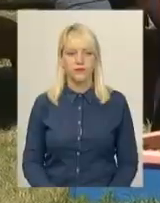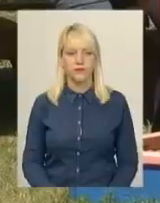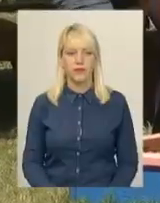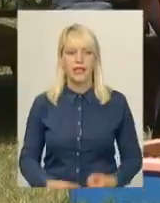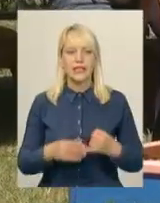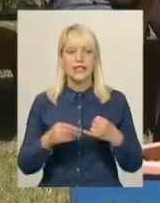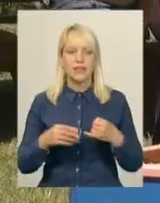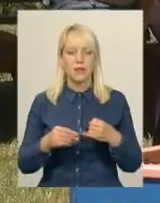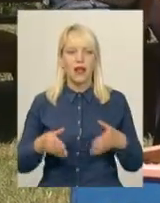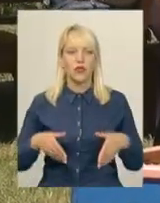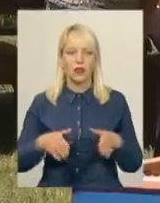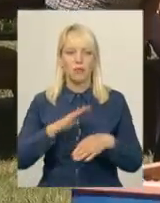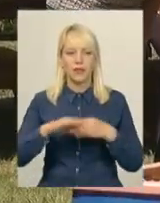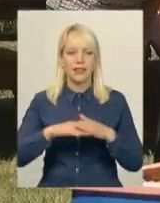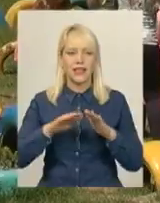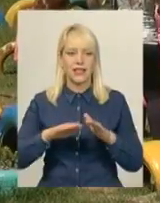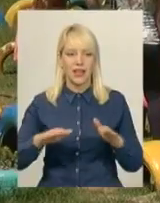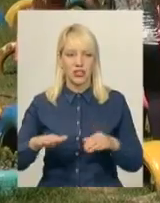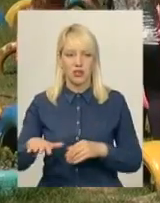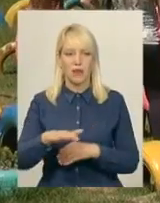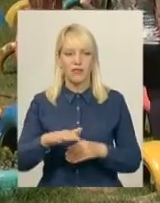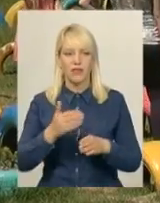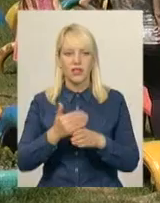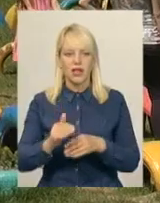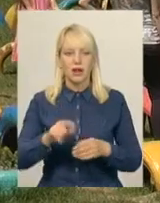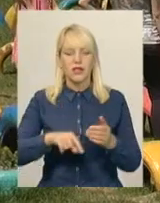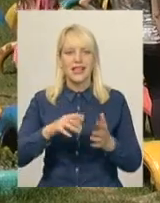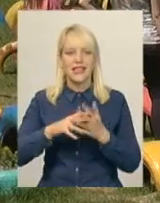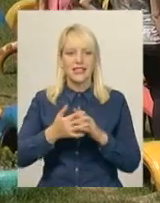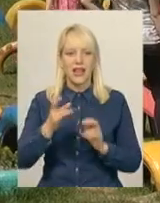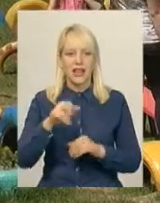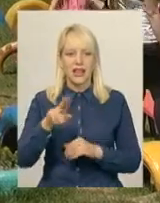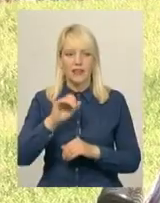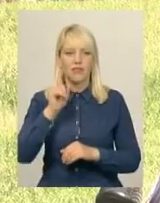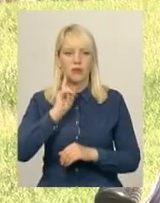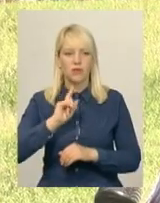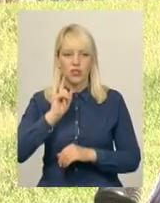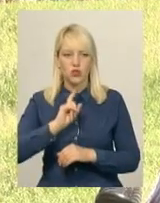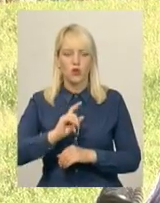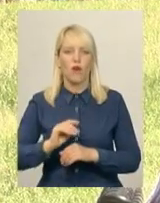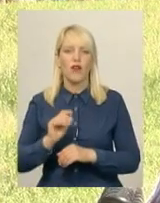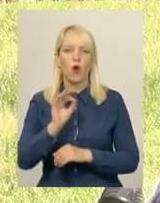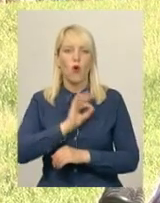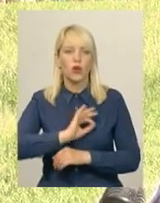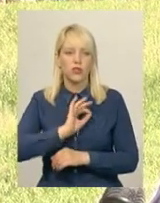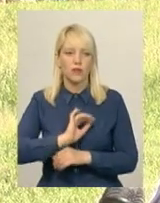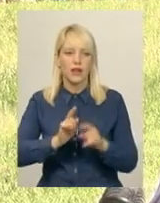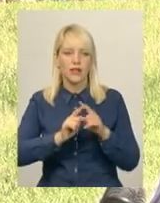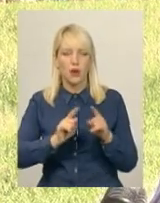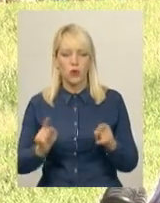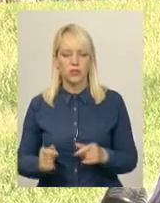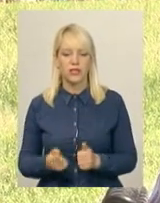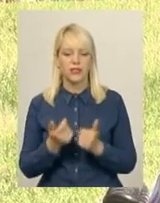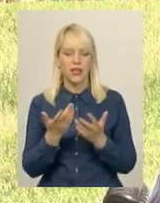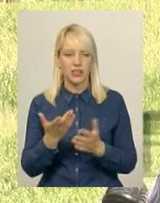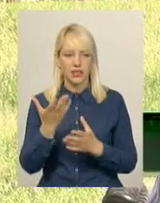Земельну ділянку під дитячий майданчик виділила громаді сільська рада у тимчасове користування. «На протязі декількох